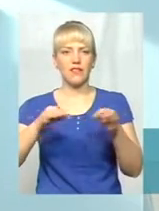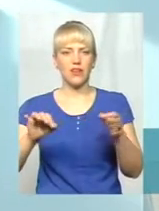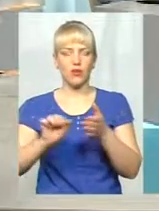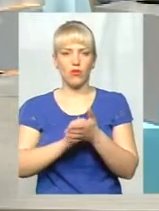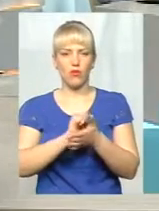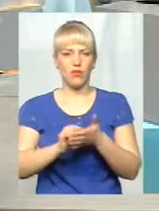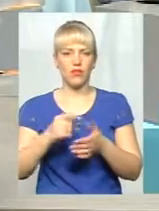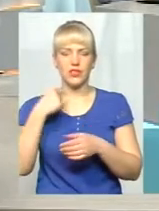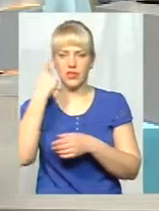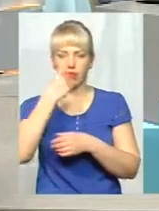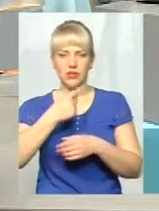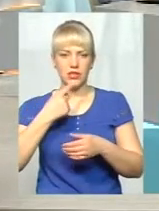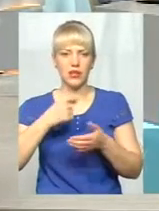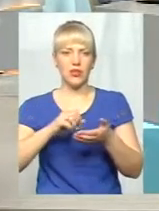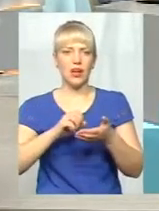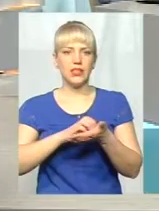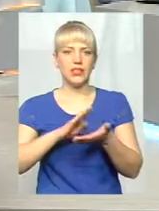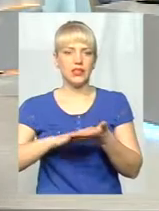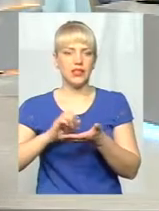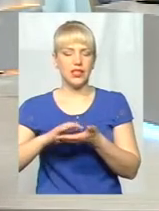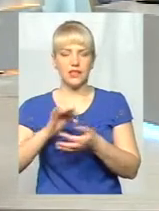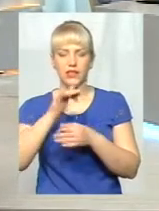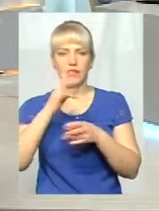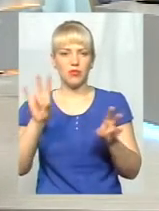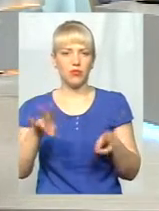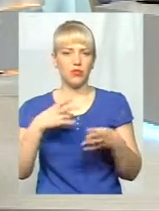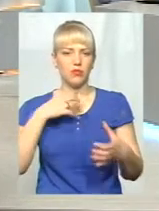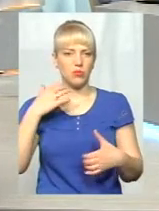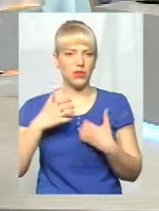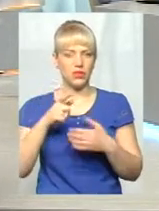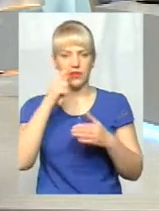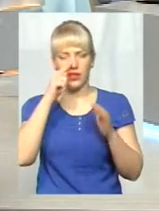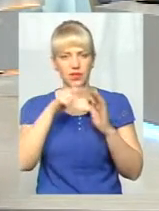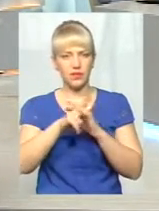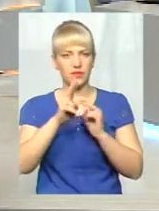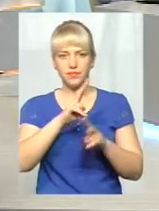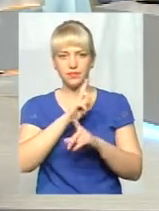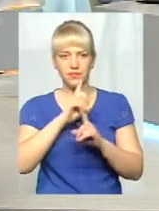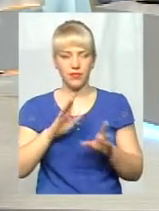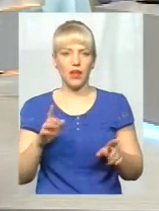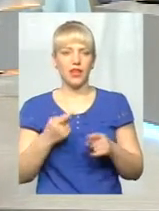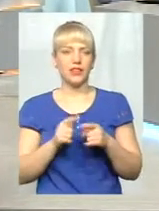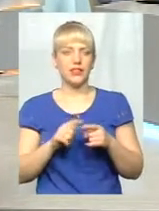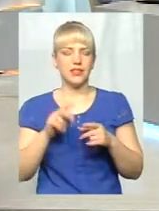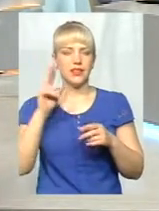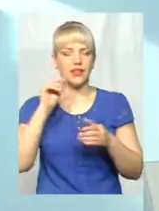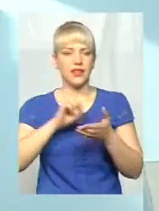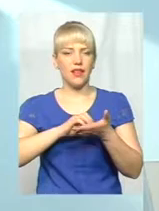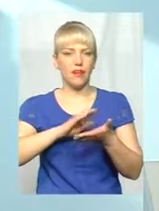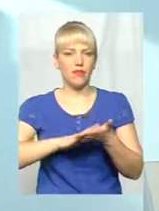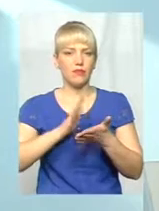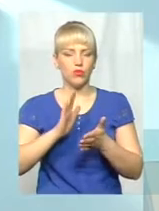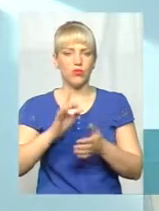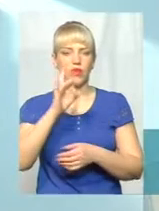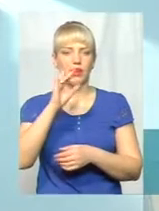не переживати, абсолютно вони не можуть бути вскриті, і десь вийти. Ці дані будуть в реєстрі,